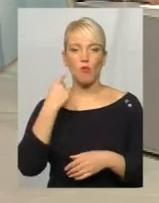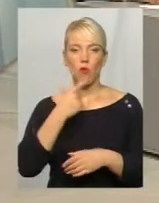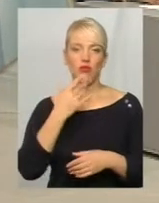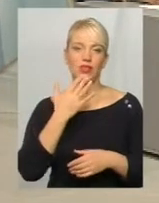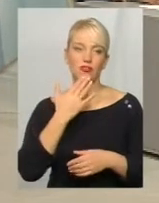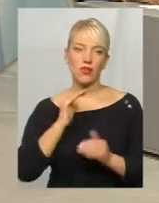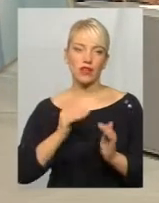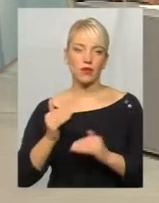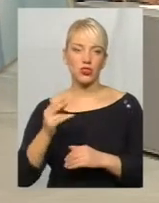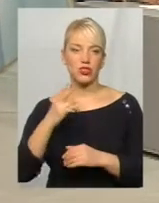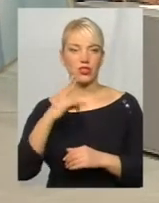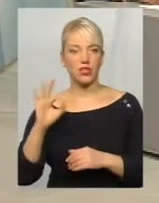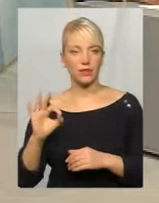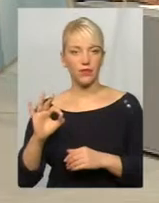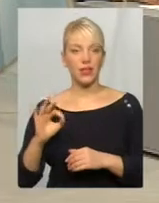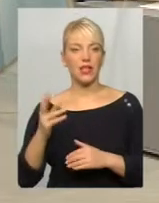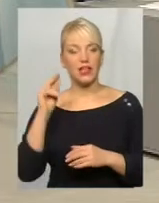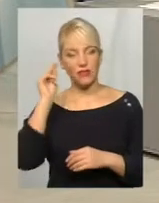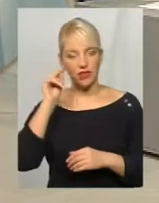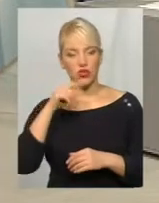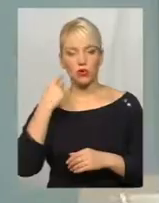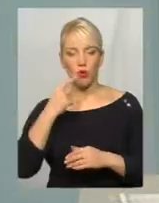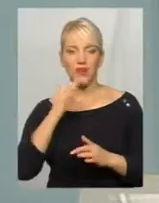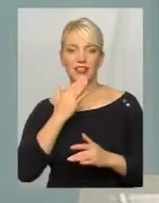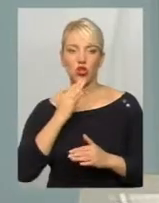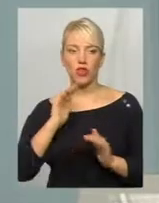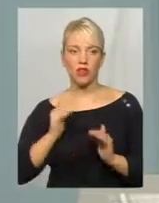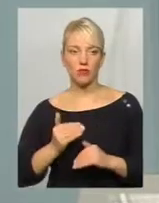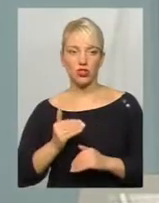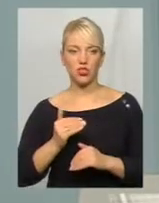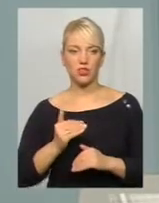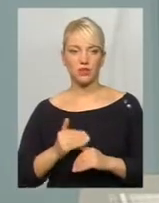меншини. Ну, і вивчення мови національної меншини.